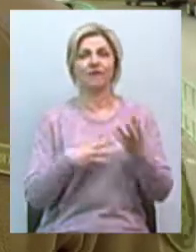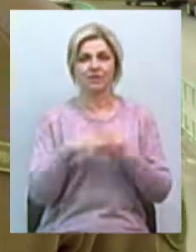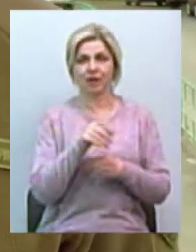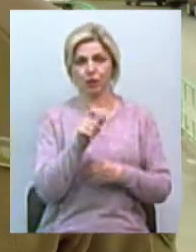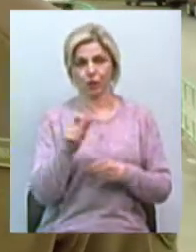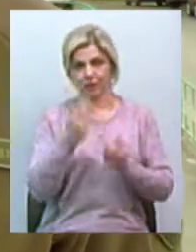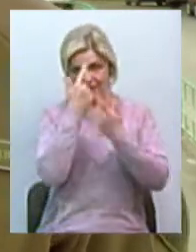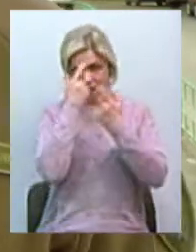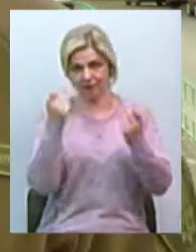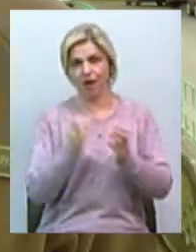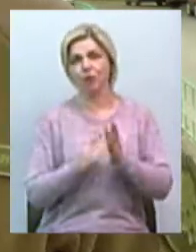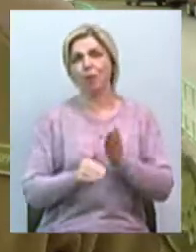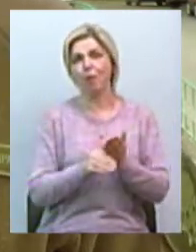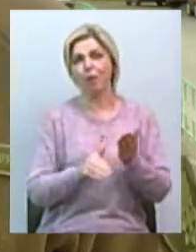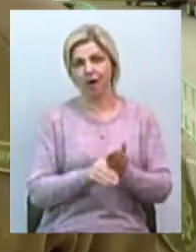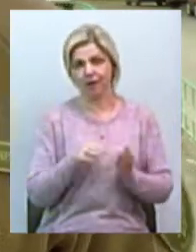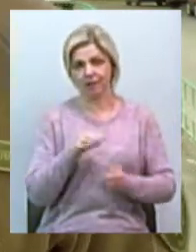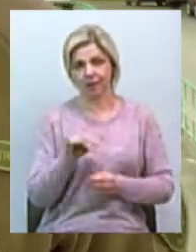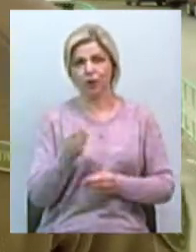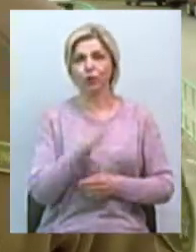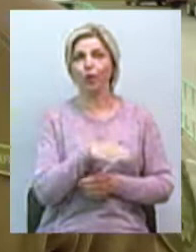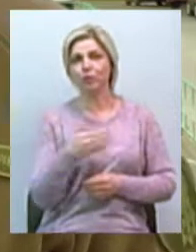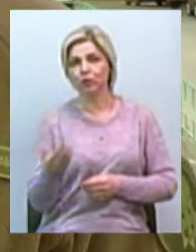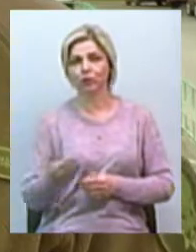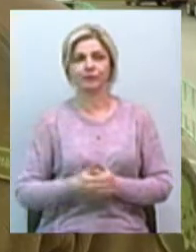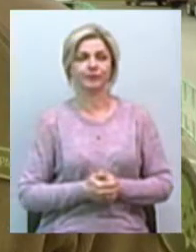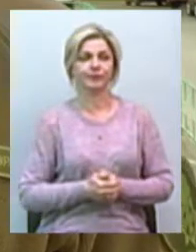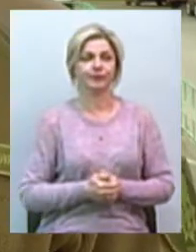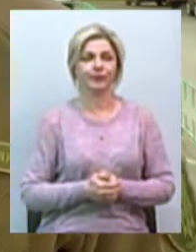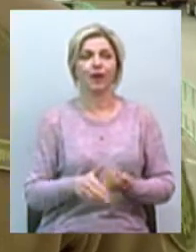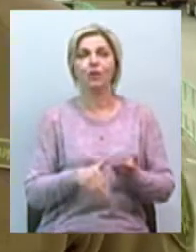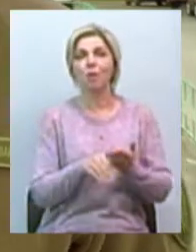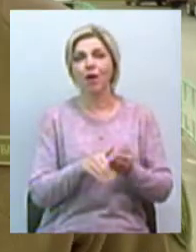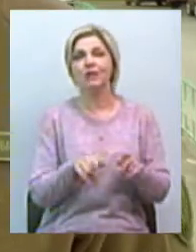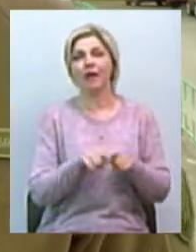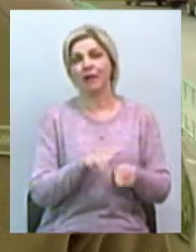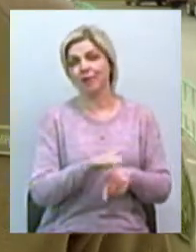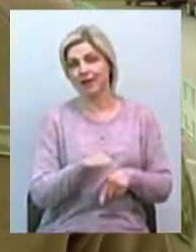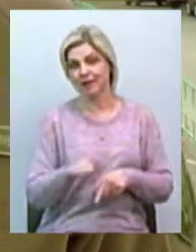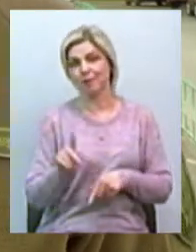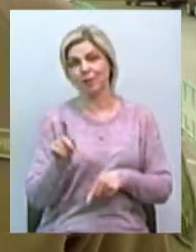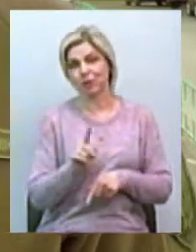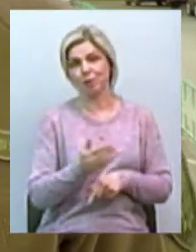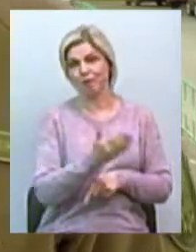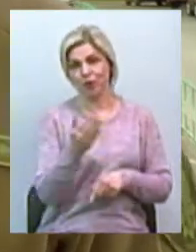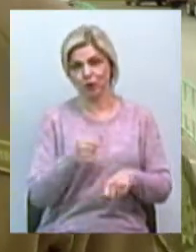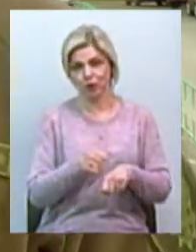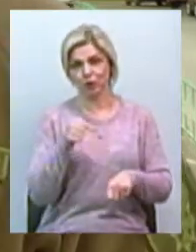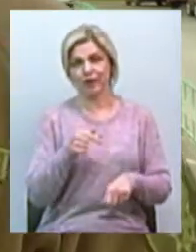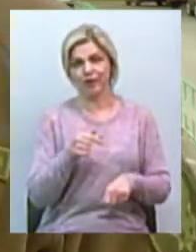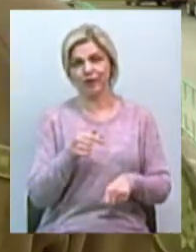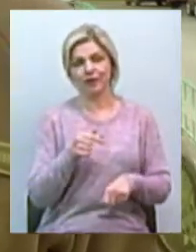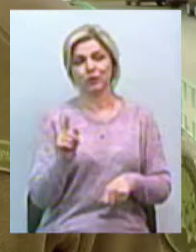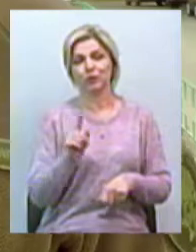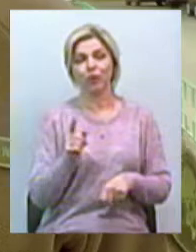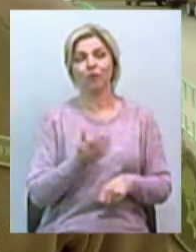допомагати один одному, допомагати таким дітям, щоб вони відчували,